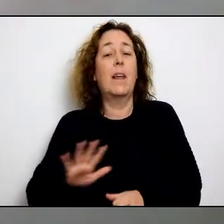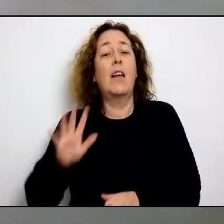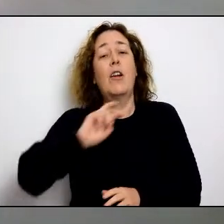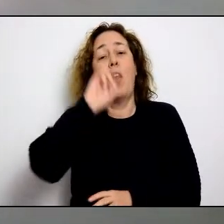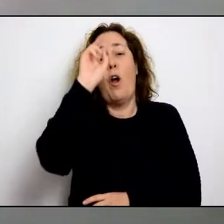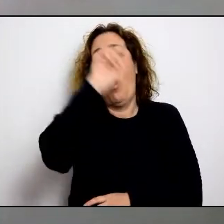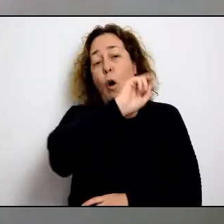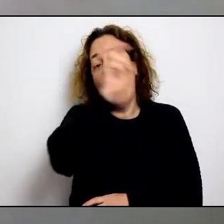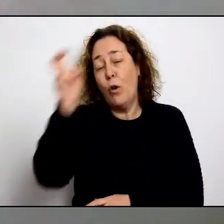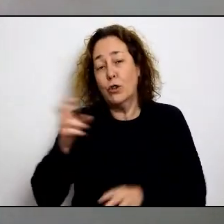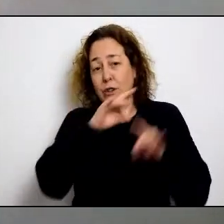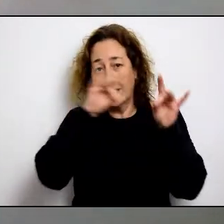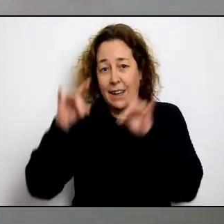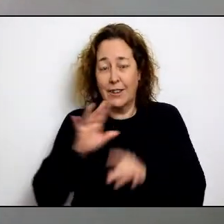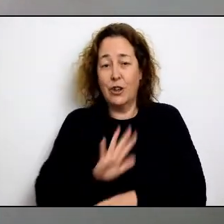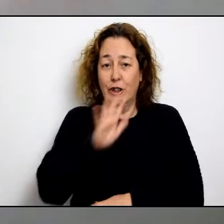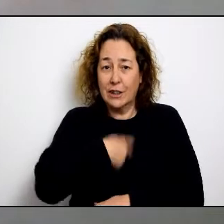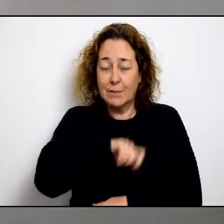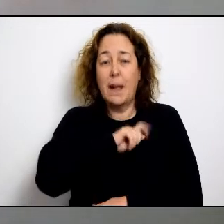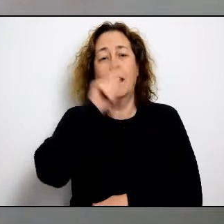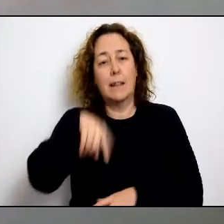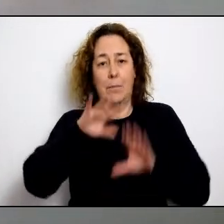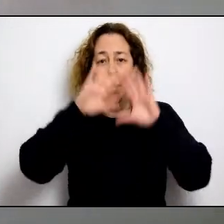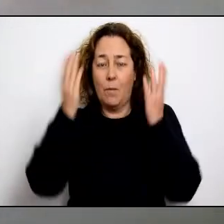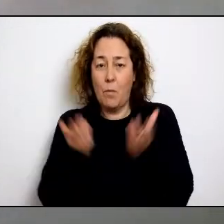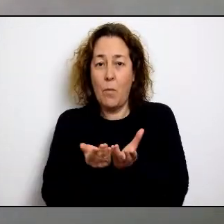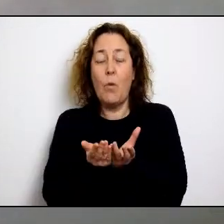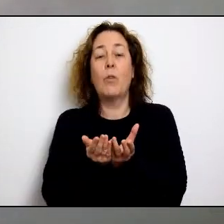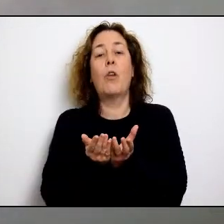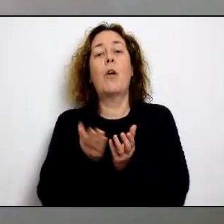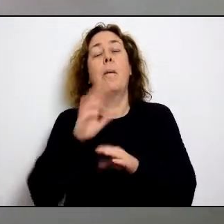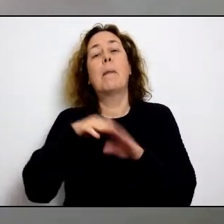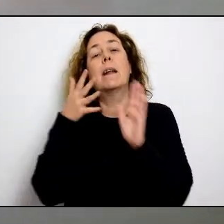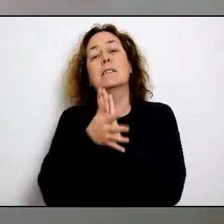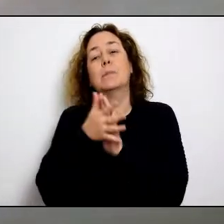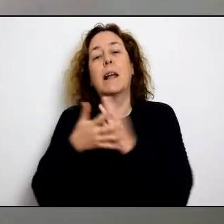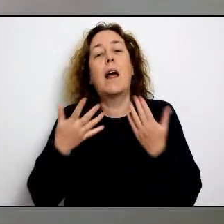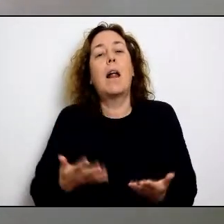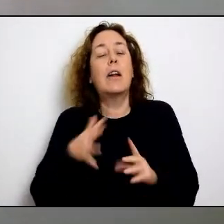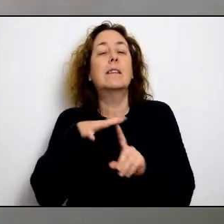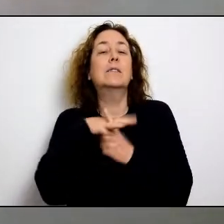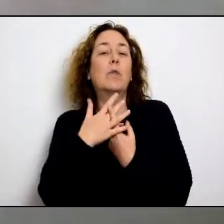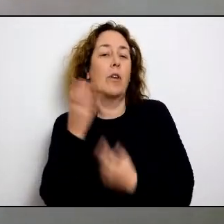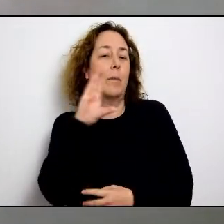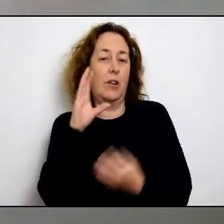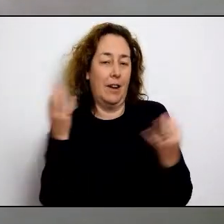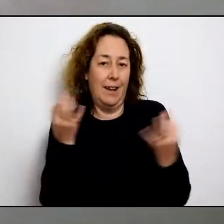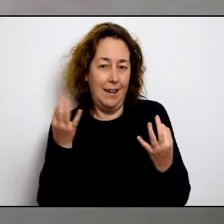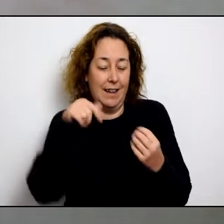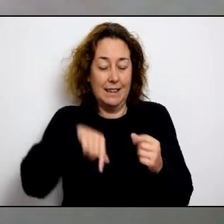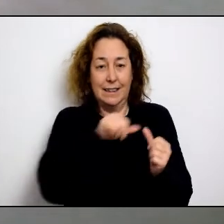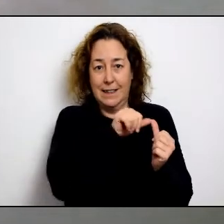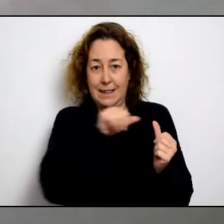situació d'aquesta crisi sanitària que estem vivint a Silla de Menorca, com a altres territoris d'arreu del nostre estat, però també